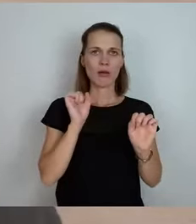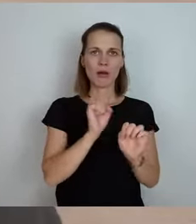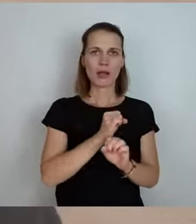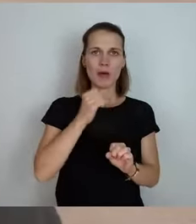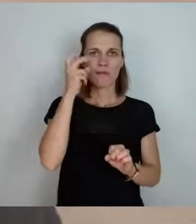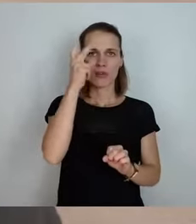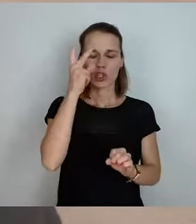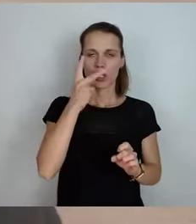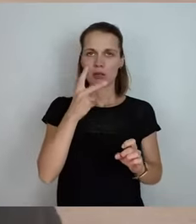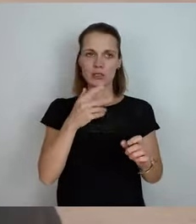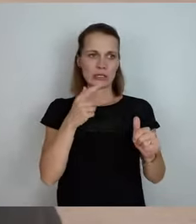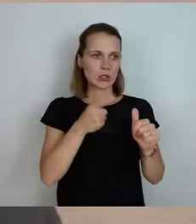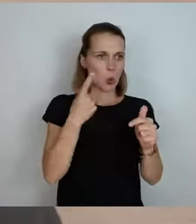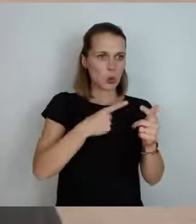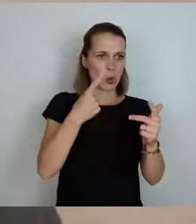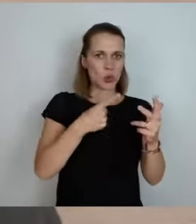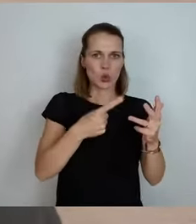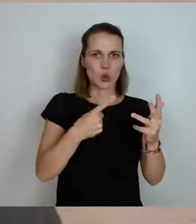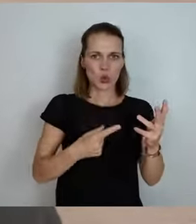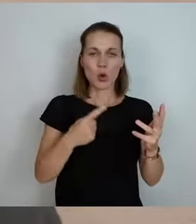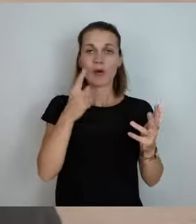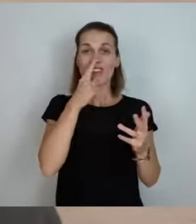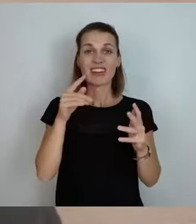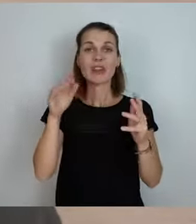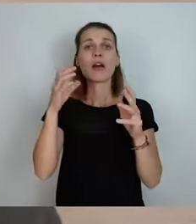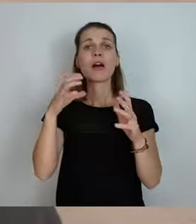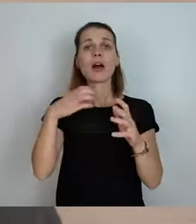so ist. meine, wenn eine solche ist, dann ist das